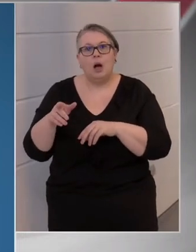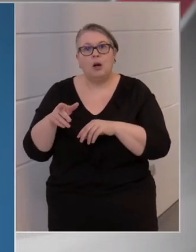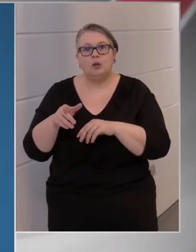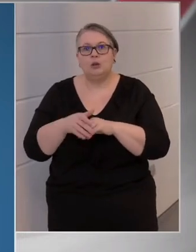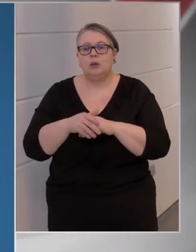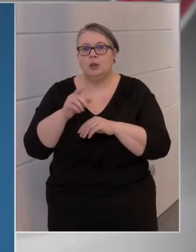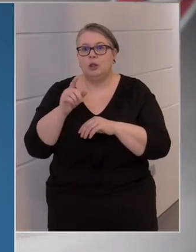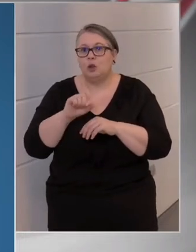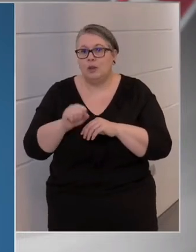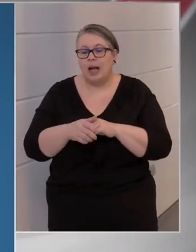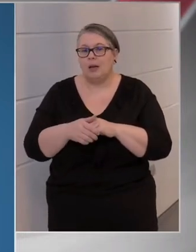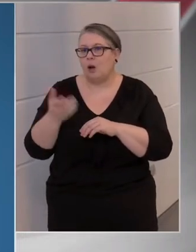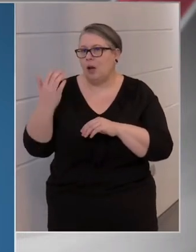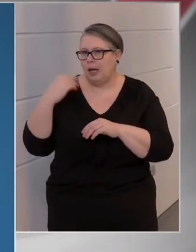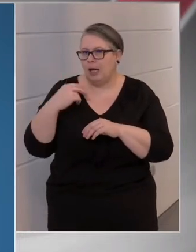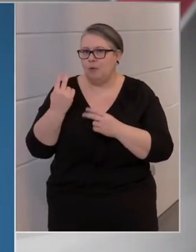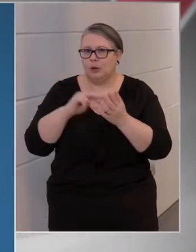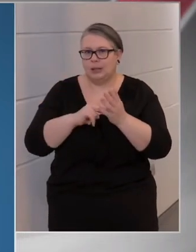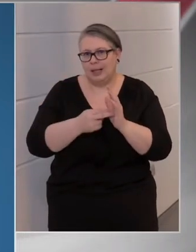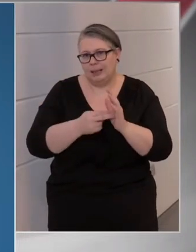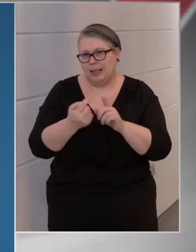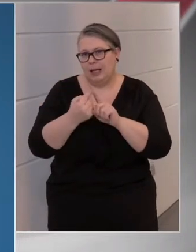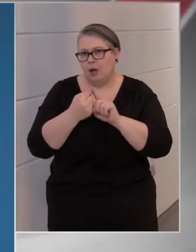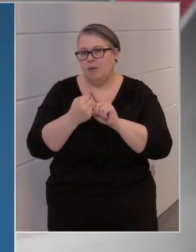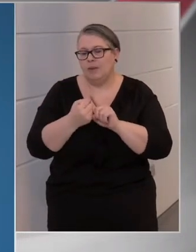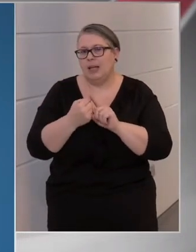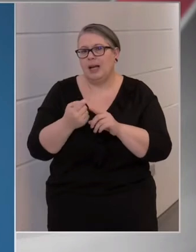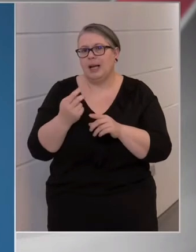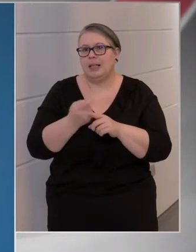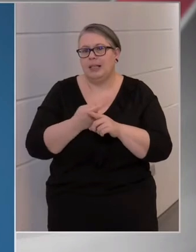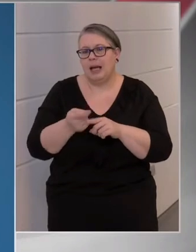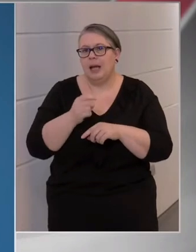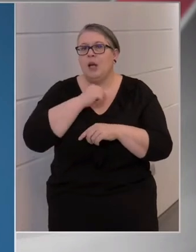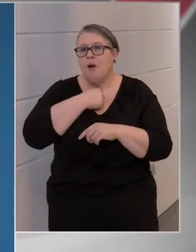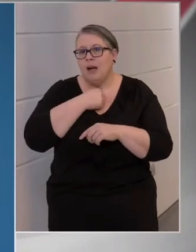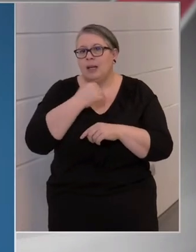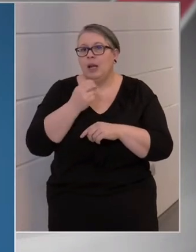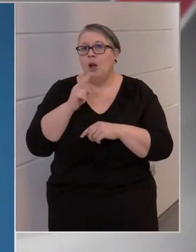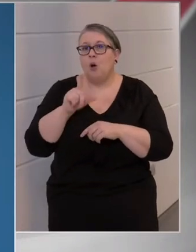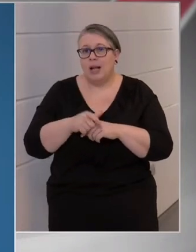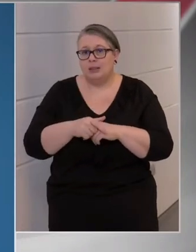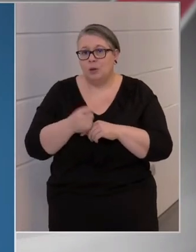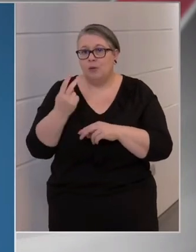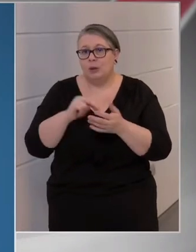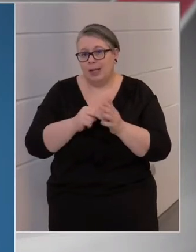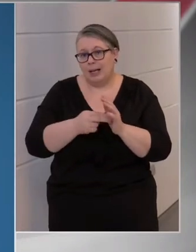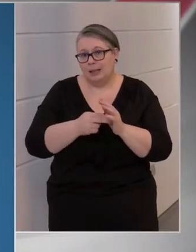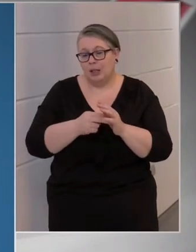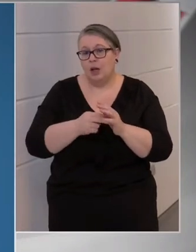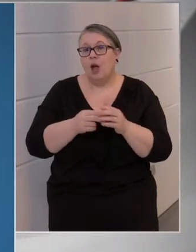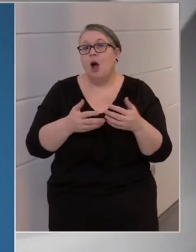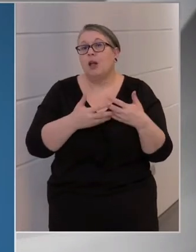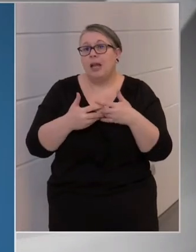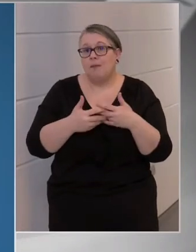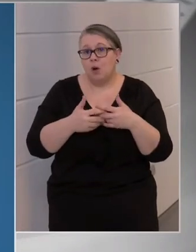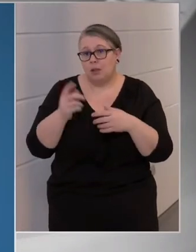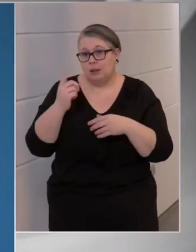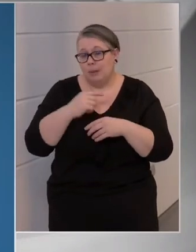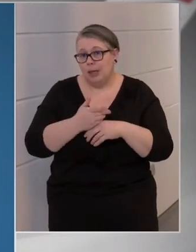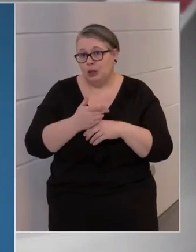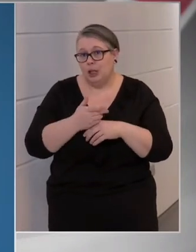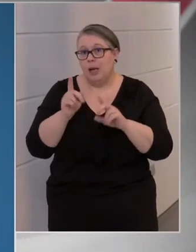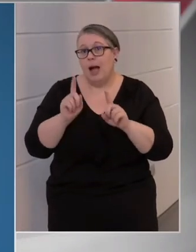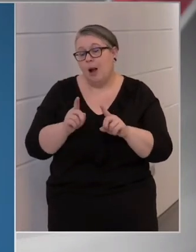korábbi főszerkesztőjének és kiadójának kritikáját, illetve Giovanni Di Lorenzo főszerkesztőnek a New York Times-nál uralkodó állapotokról